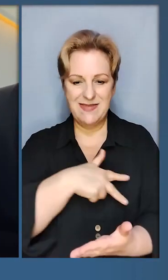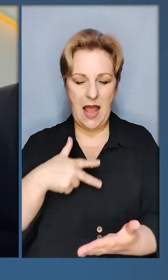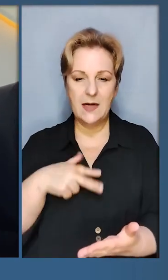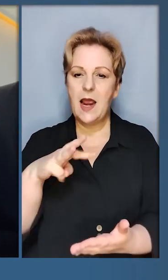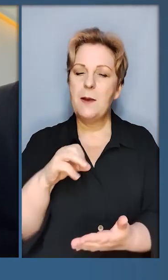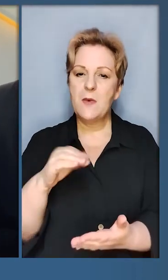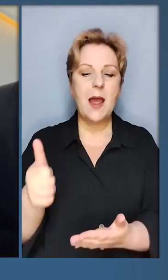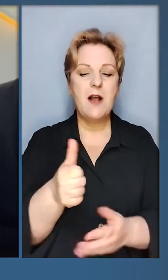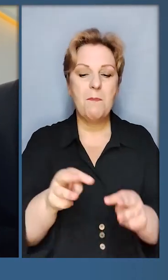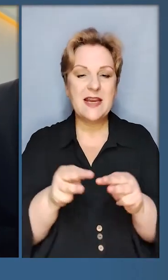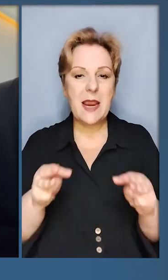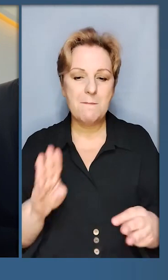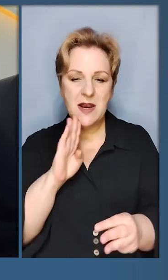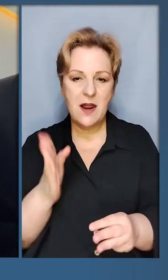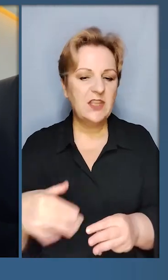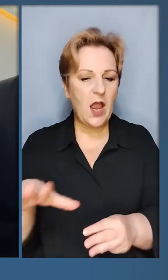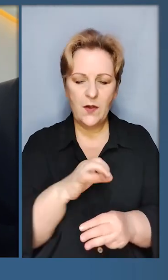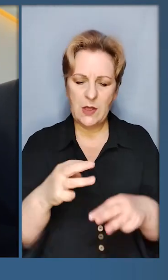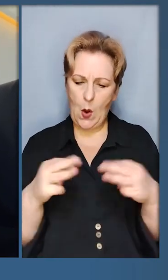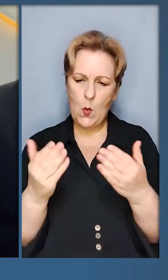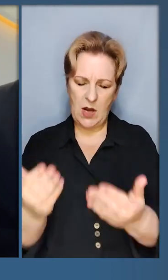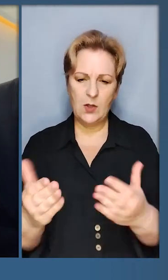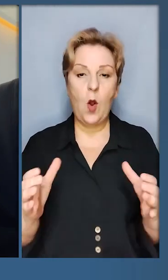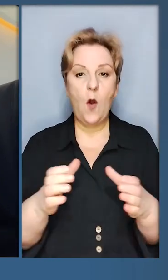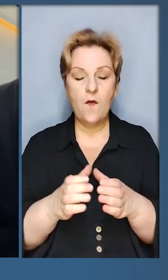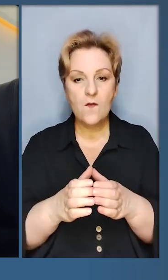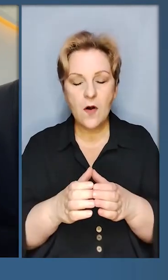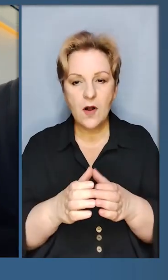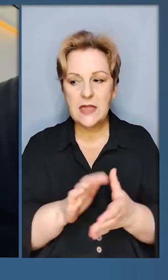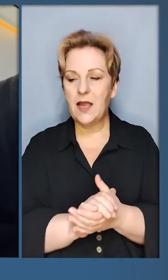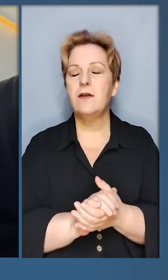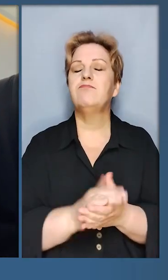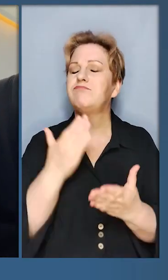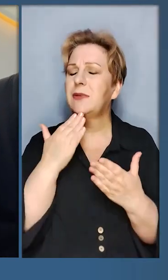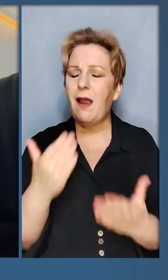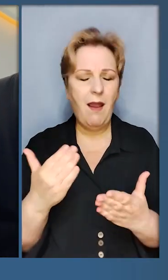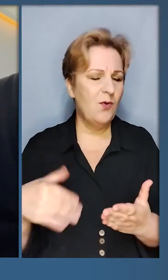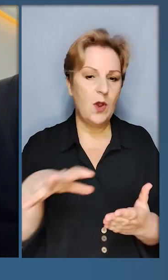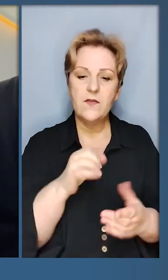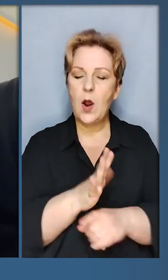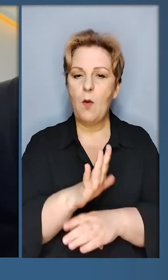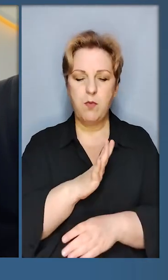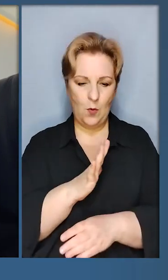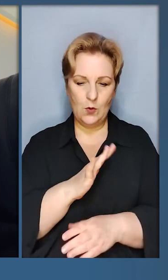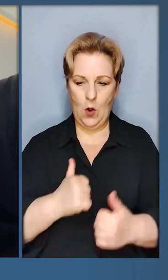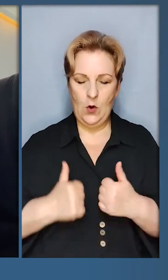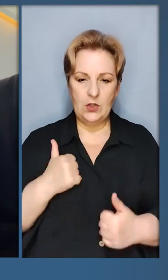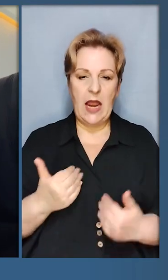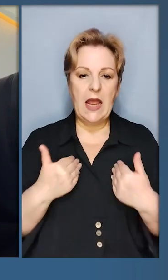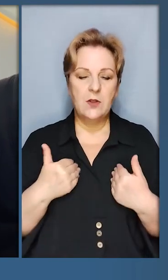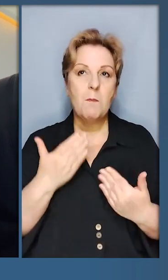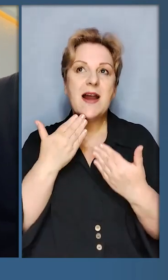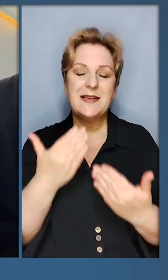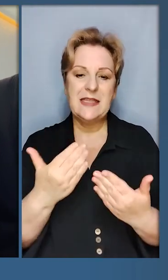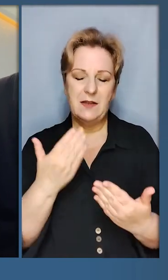Дані, дорога Мете, пані прем'єр-міністр, уся урядова команда. Олькітин, дуже дякую. Було честю для